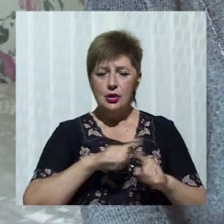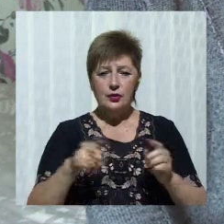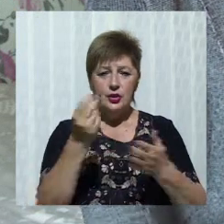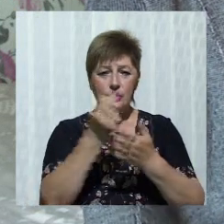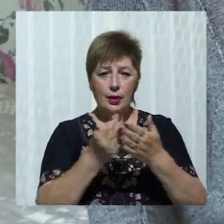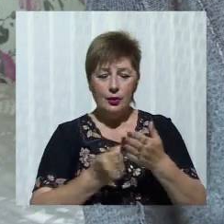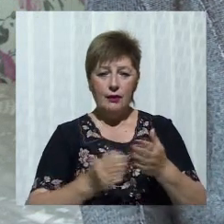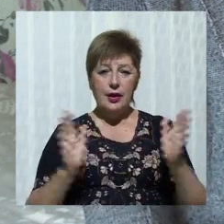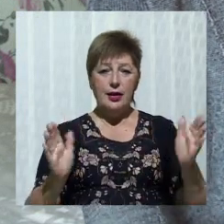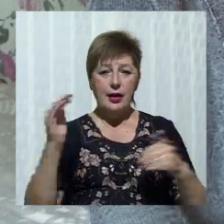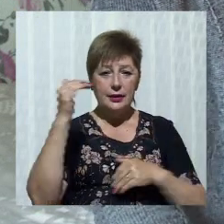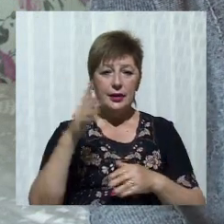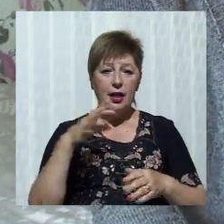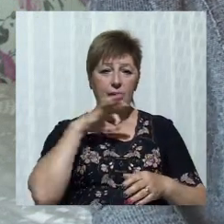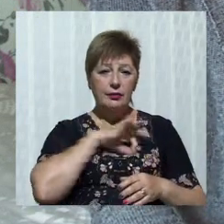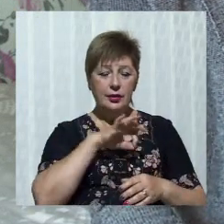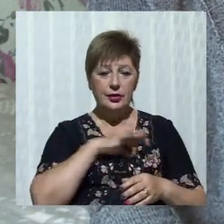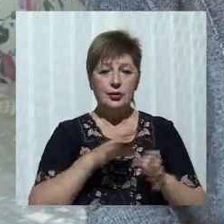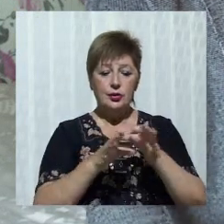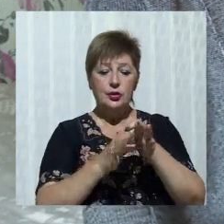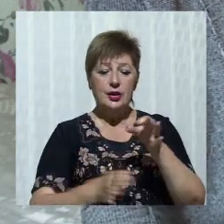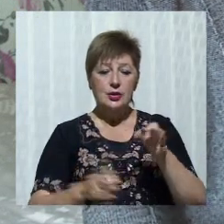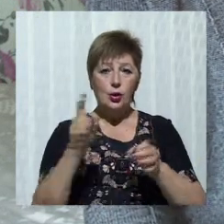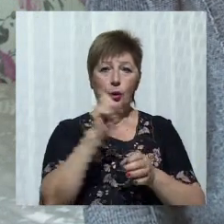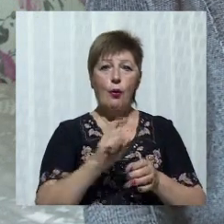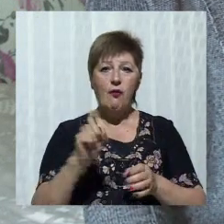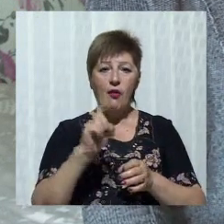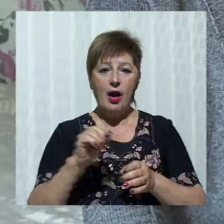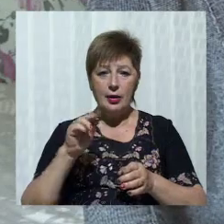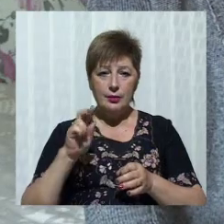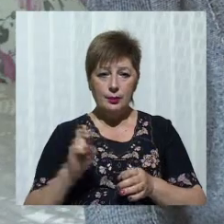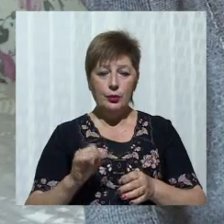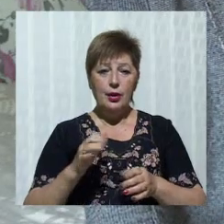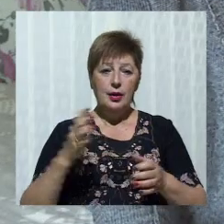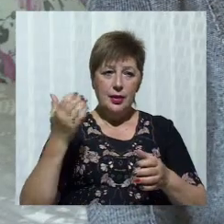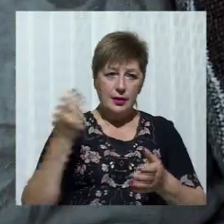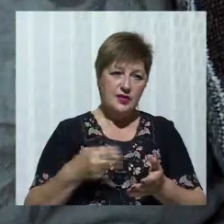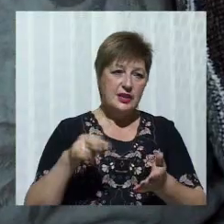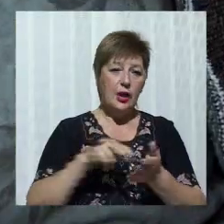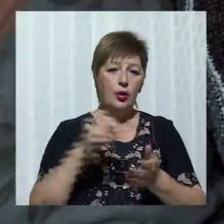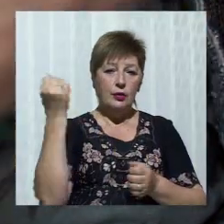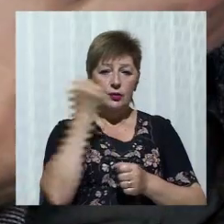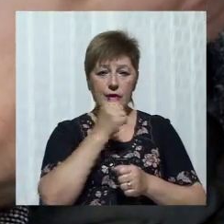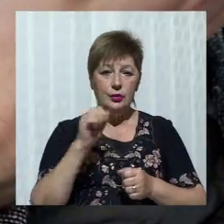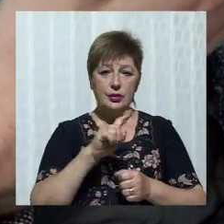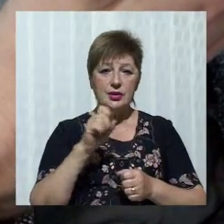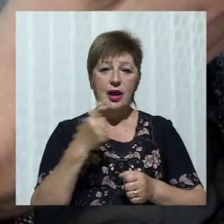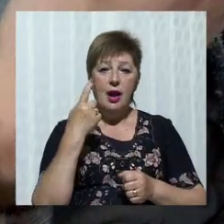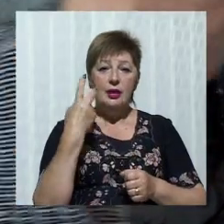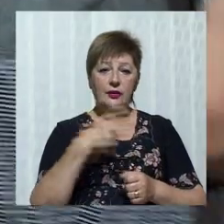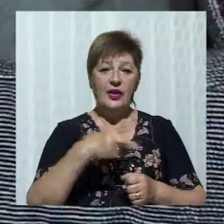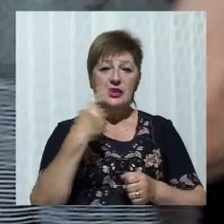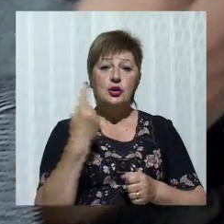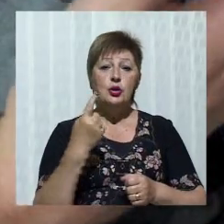картини, використовуючи аерозольну фарбу. І встановили рекорд, малювавши картину за 21 секунду.